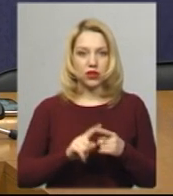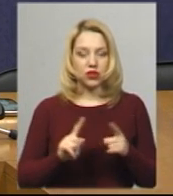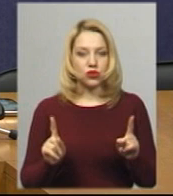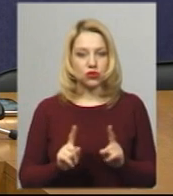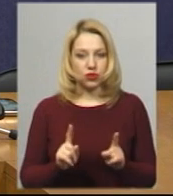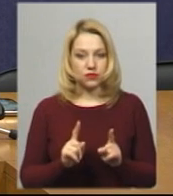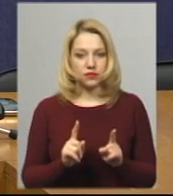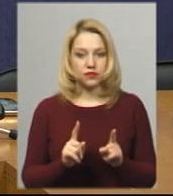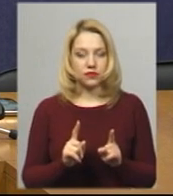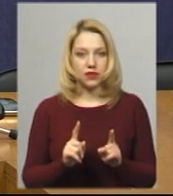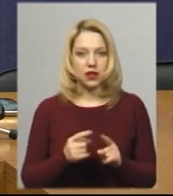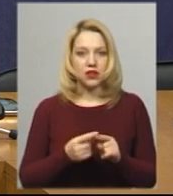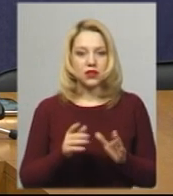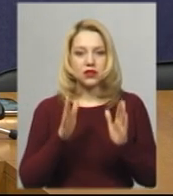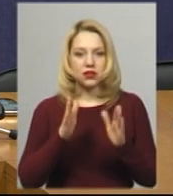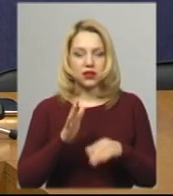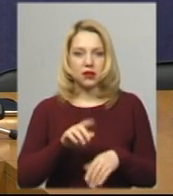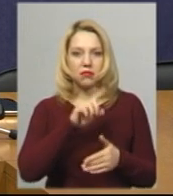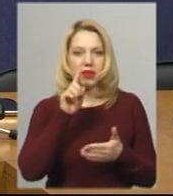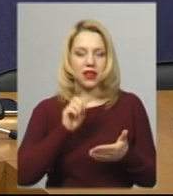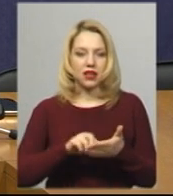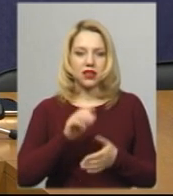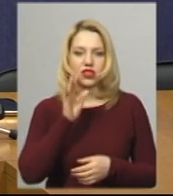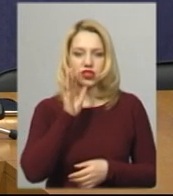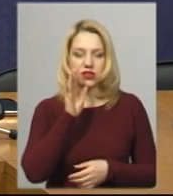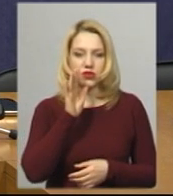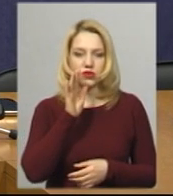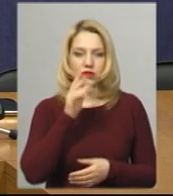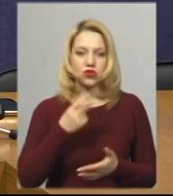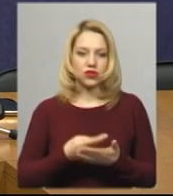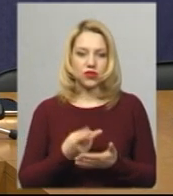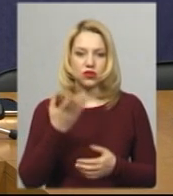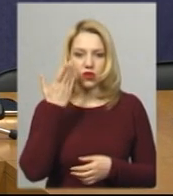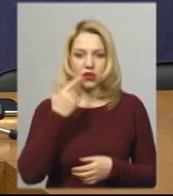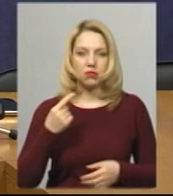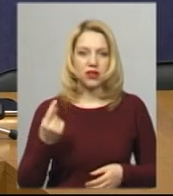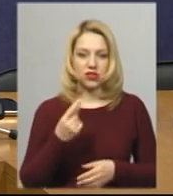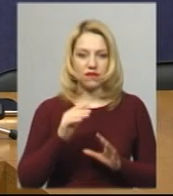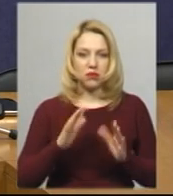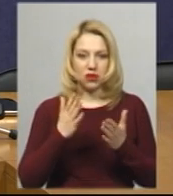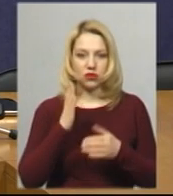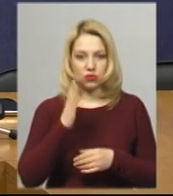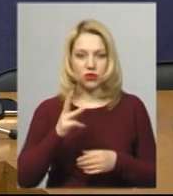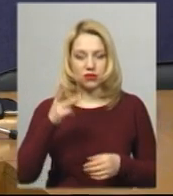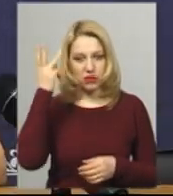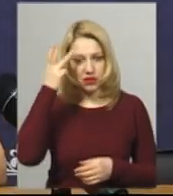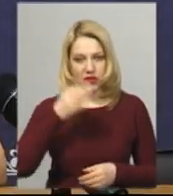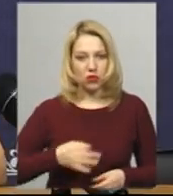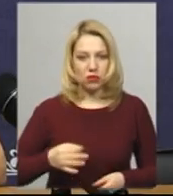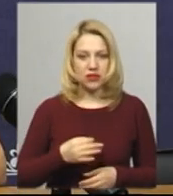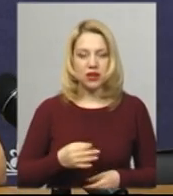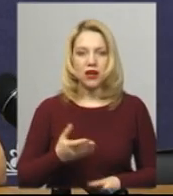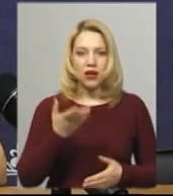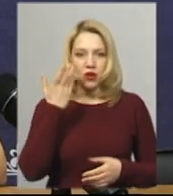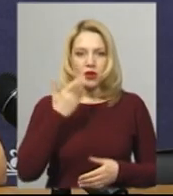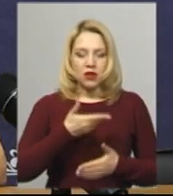це тільки питання часу, очевидно, коли перший випадок буде в Хмельницькій області. Коли